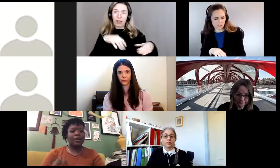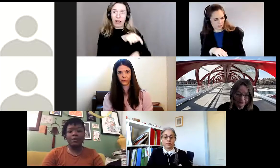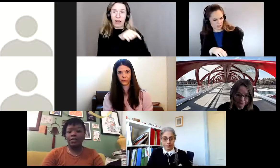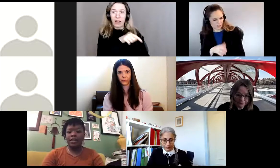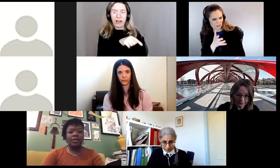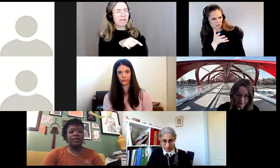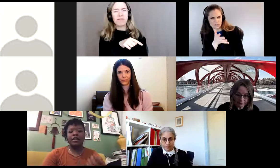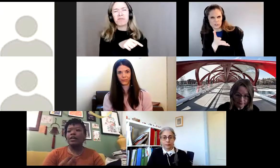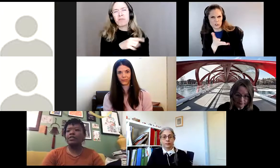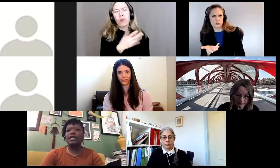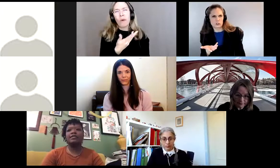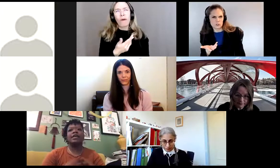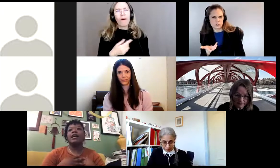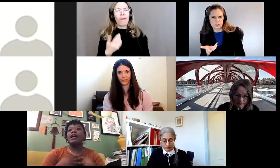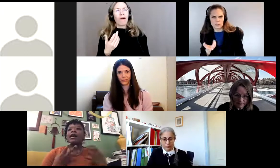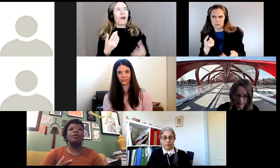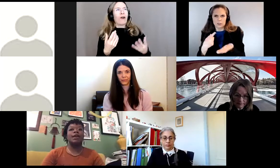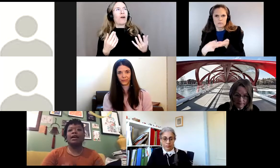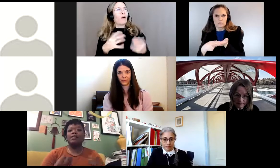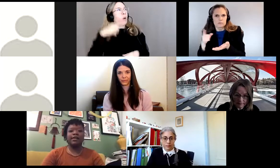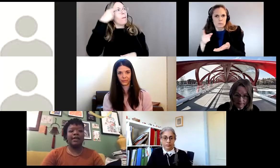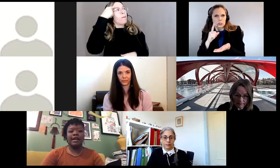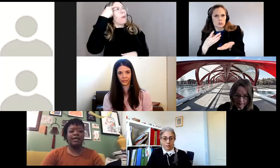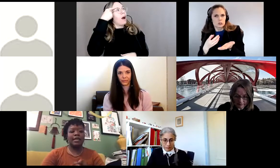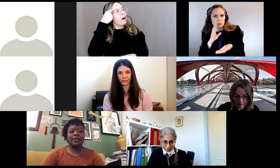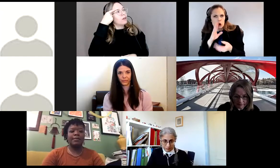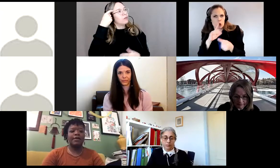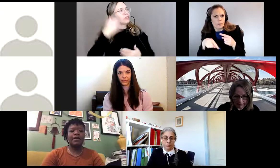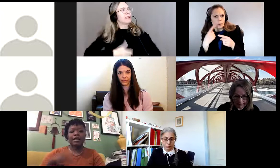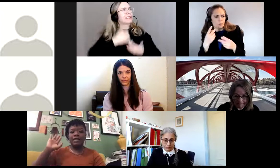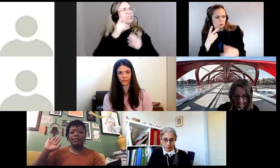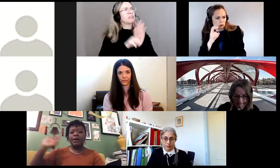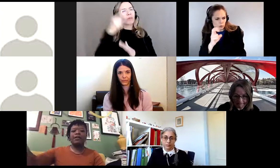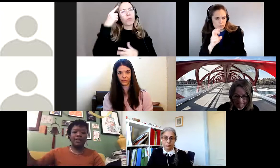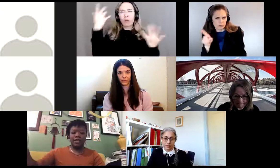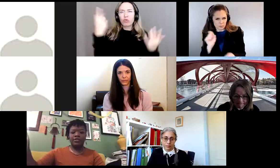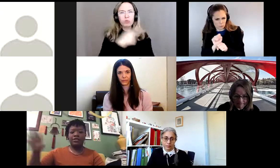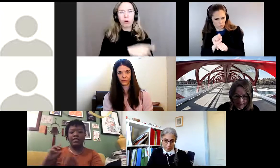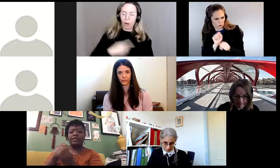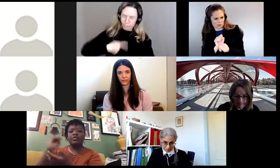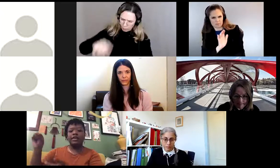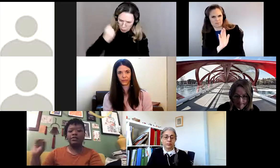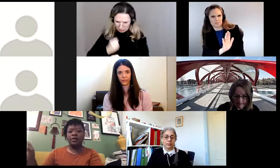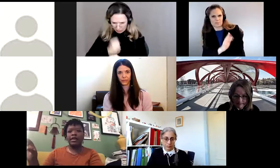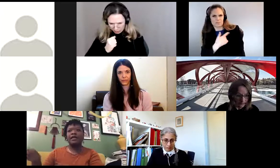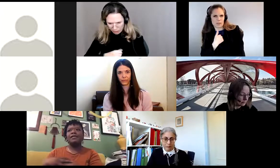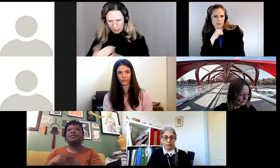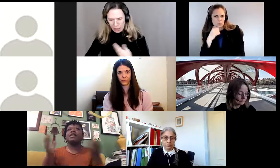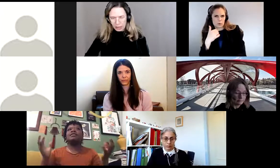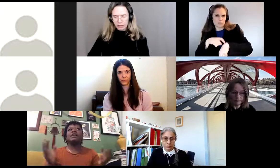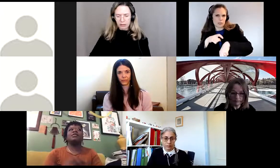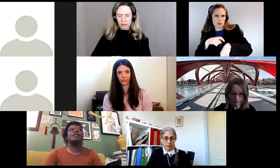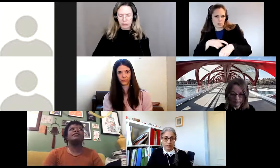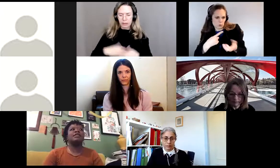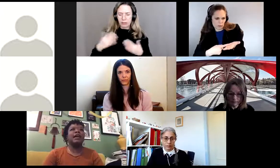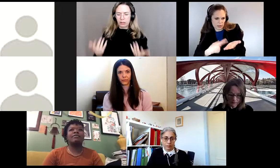n'ont pas nécessairement le loisir de penser à la crise climatique ils doivent se rendre au travail ils doivent aller dans le transport